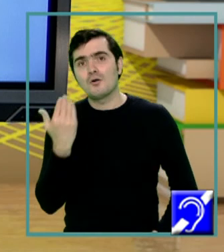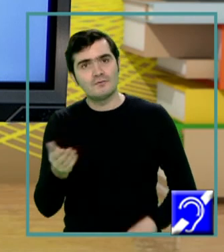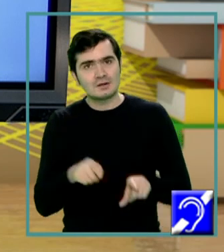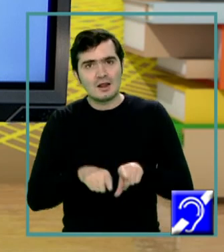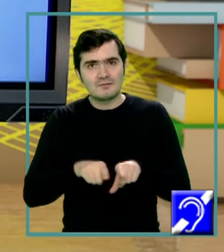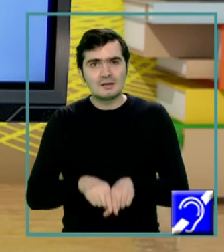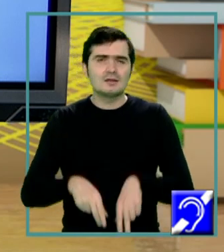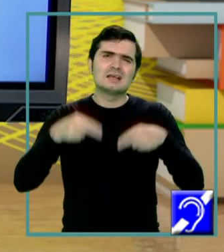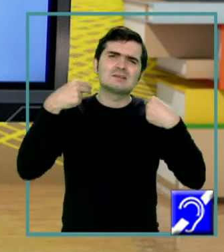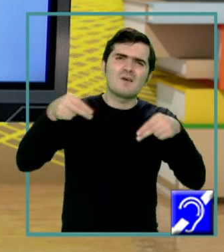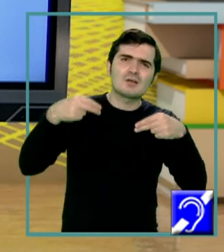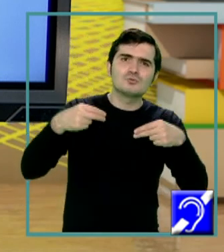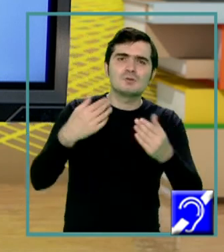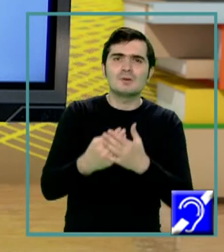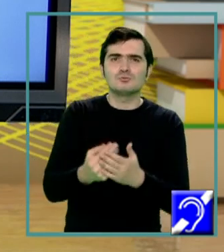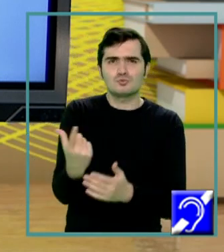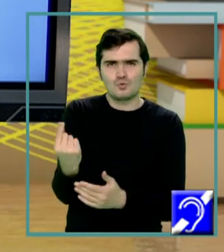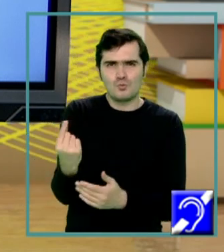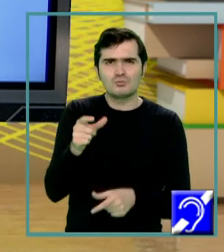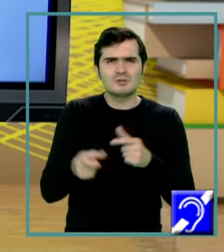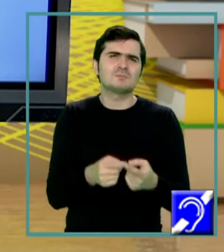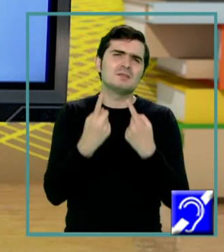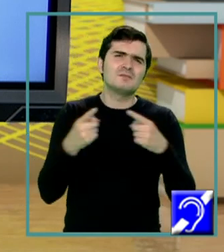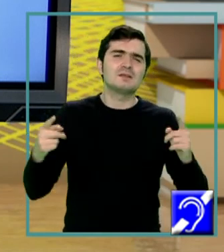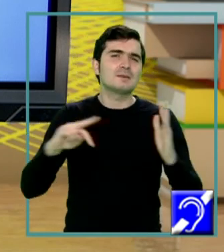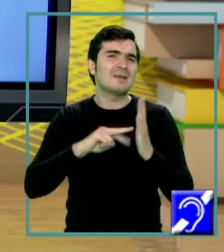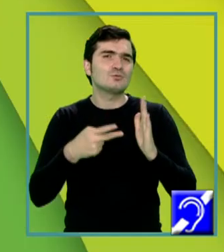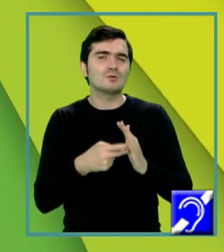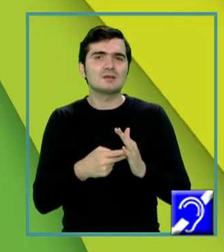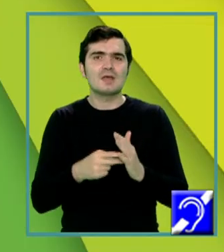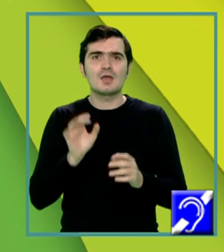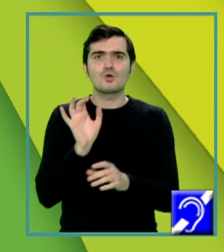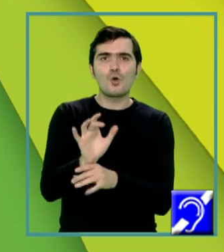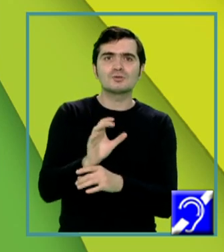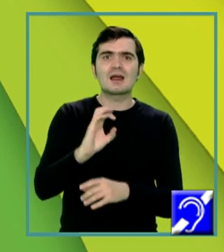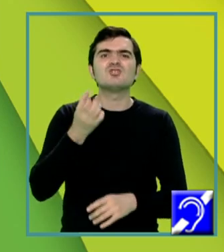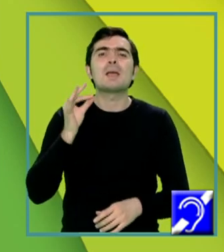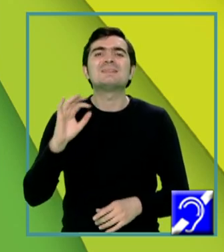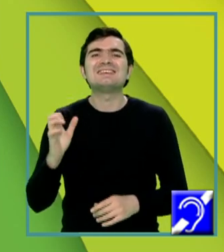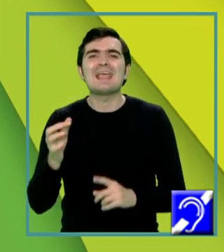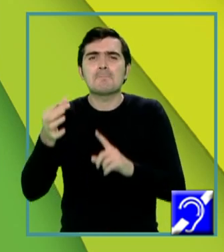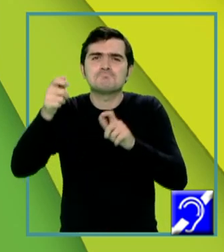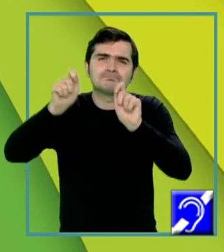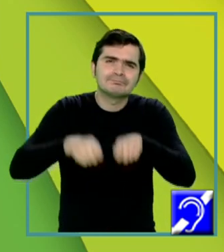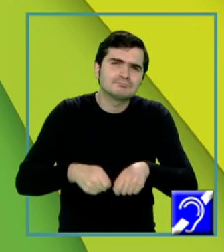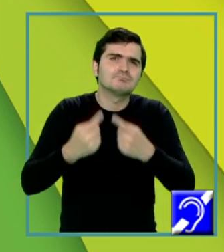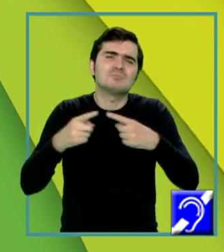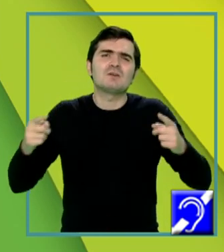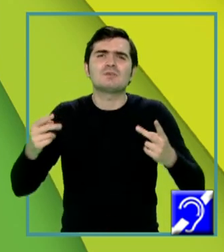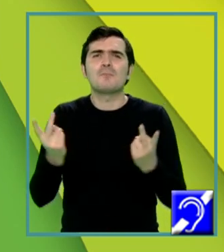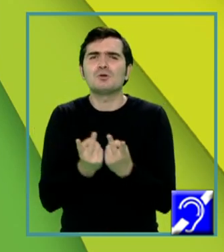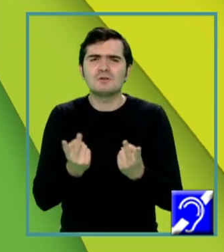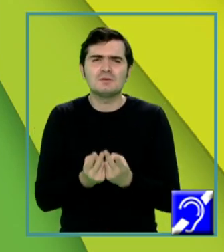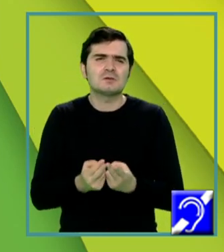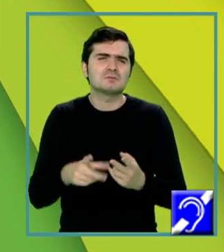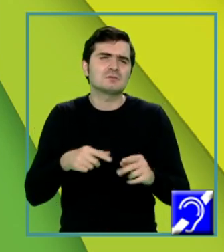sfaturi individului sau cuplului despre diverse metode contraceptive, cele mai potrivite în fiecare situație. Ele